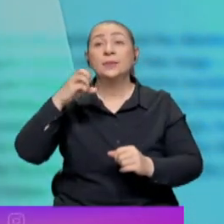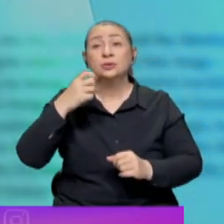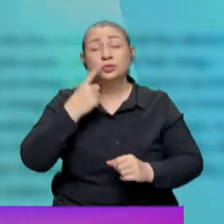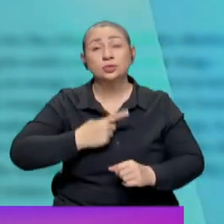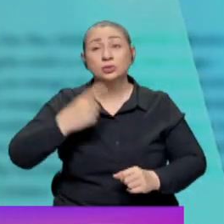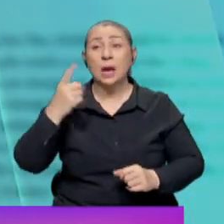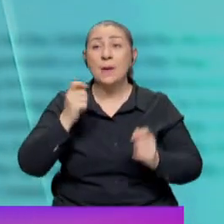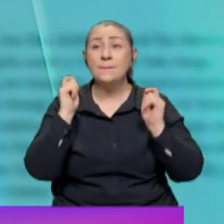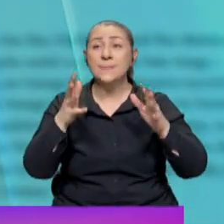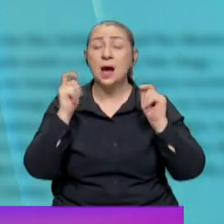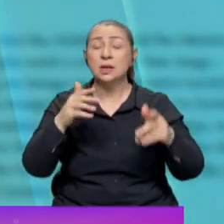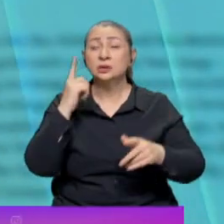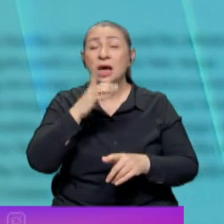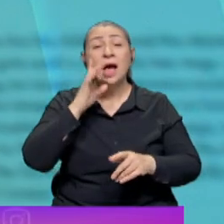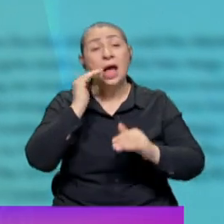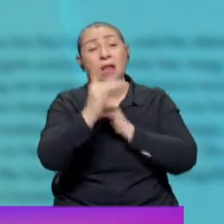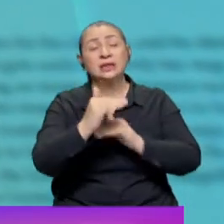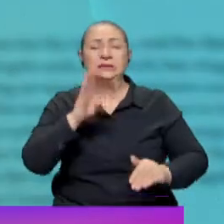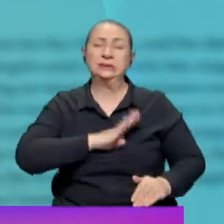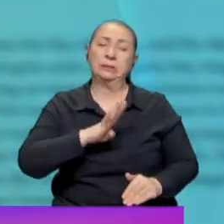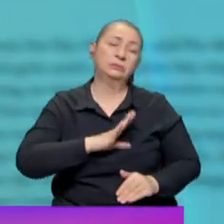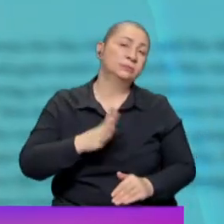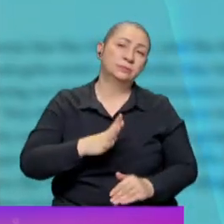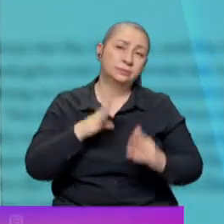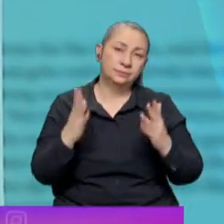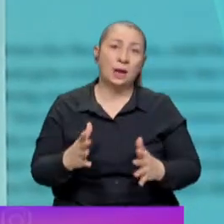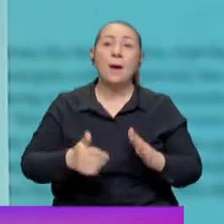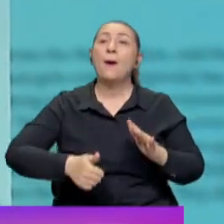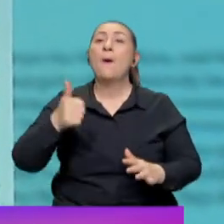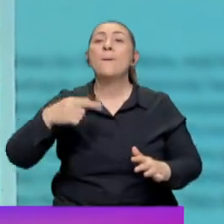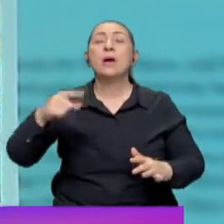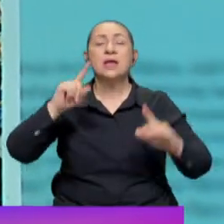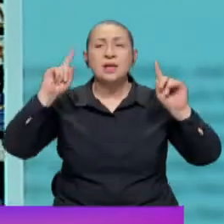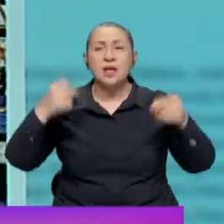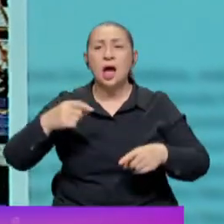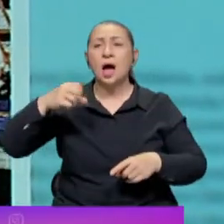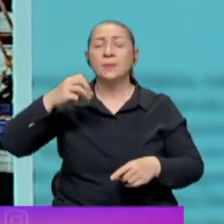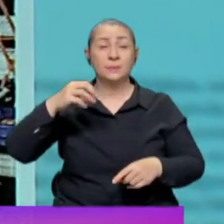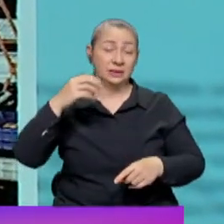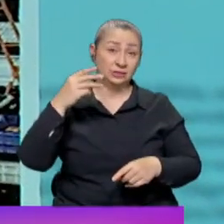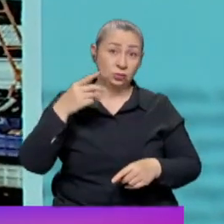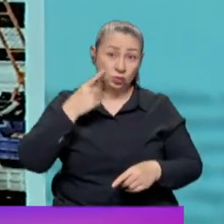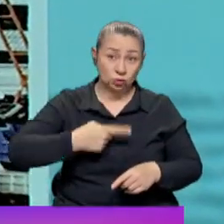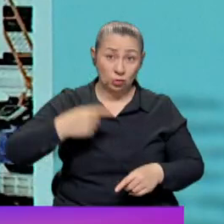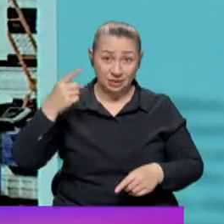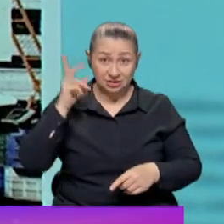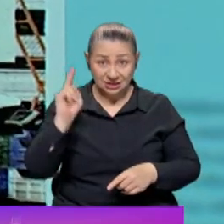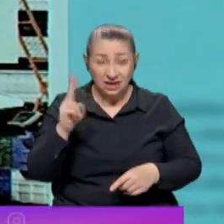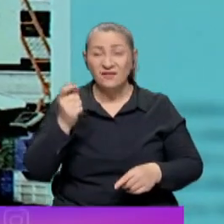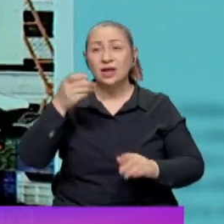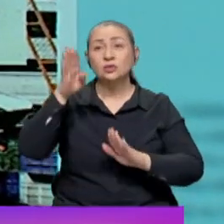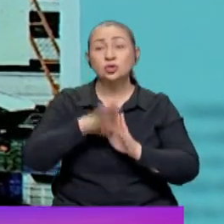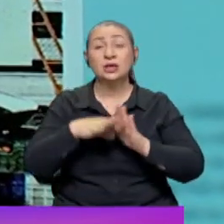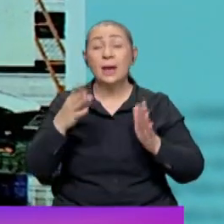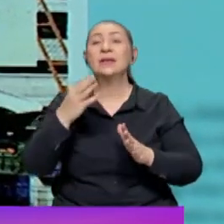Cumhurbaşkanı pahalılık karşısında halktan sabır istedi. Bakanlar, yetkililer, AKP'li Cumhurbaşkanı fiyatlar düşecek